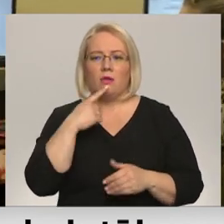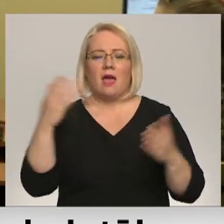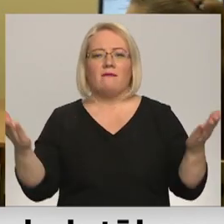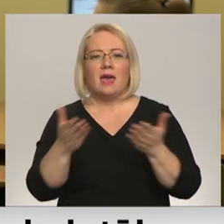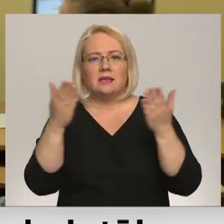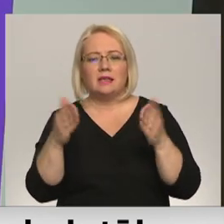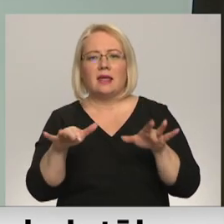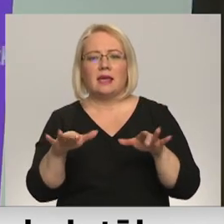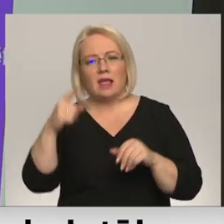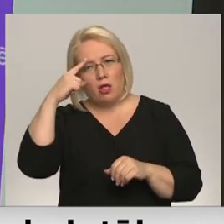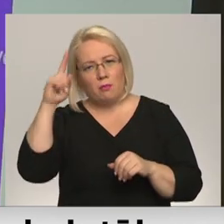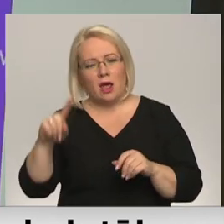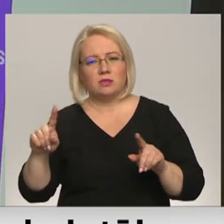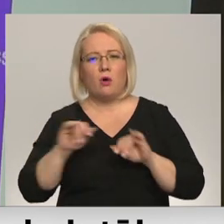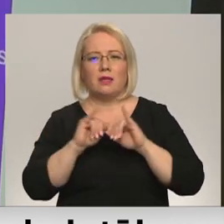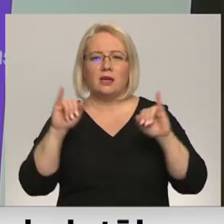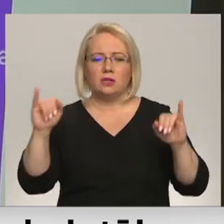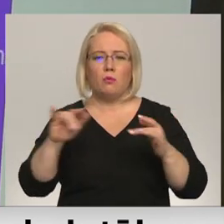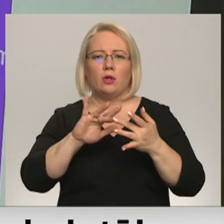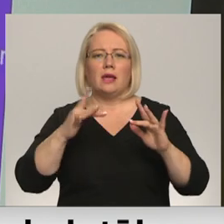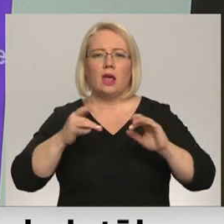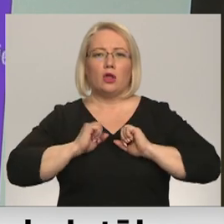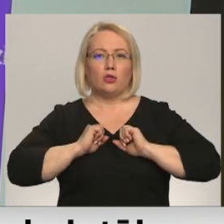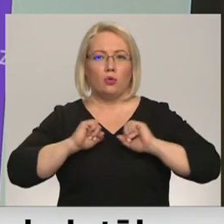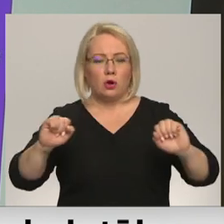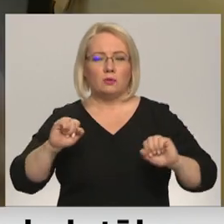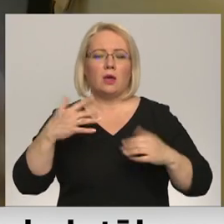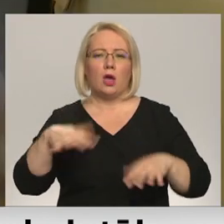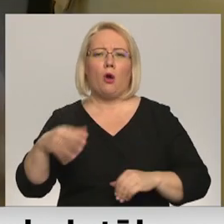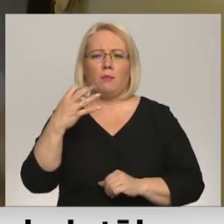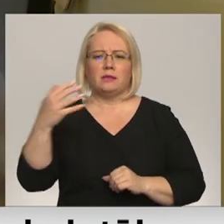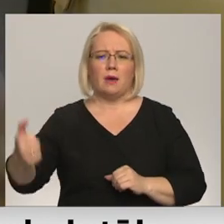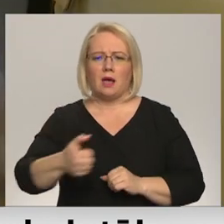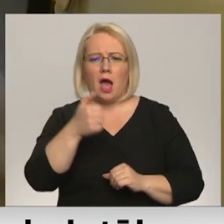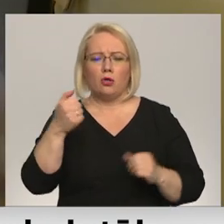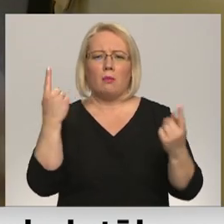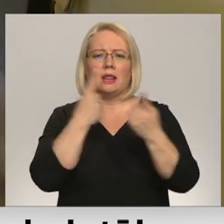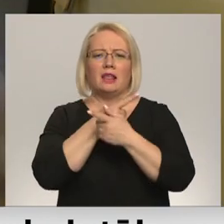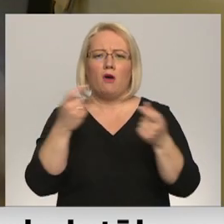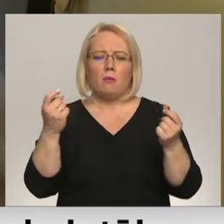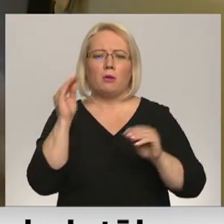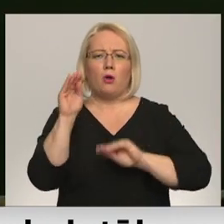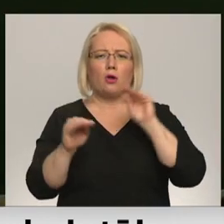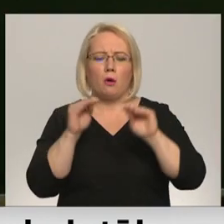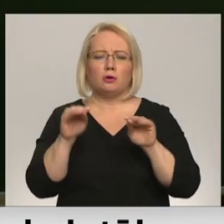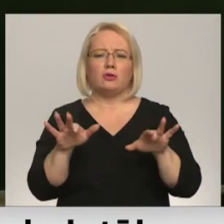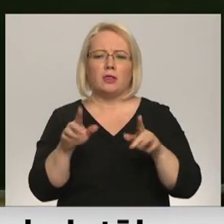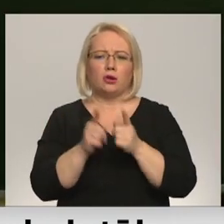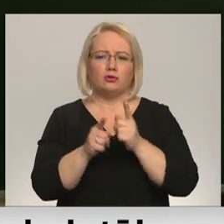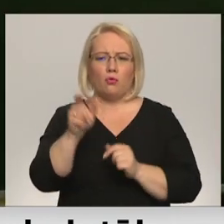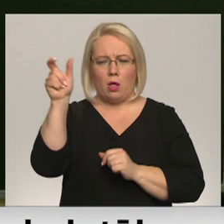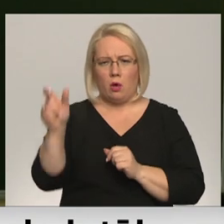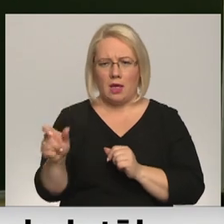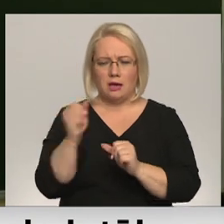prasmi attīstību un interneta drošību ar šādu mērķi jau 15 gadus par informātikas programmēšanas un datorikas skolotāju